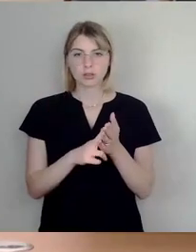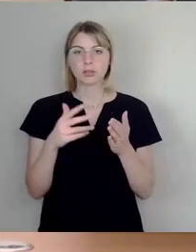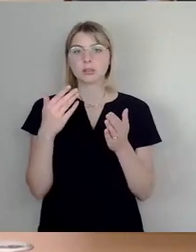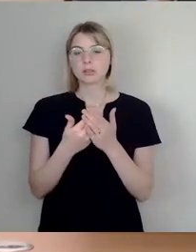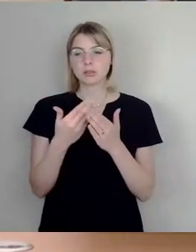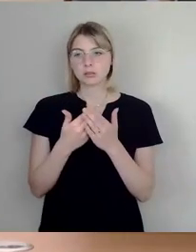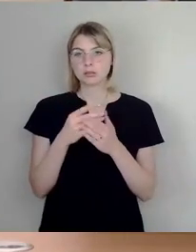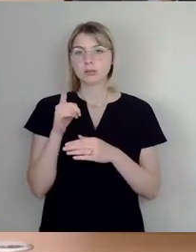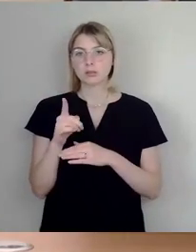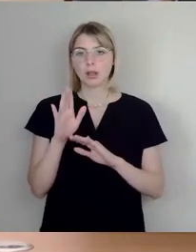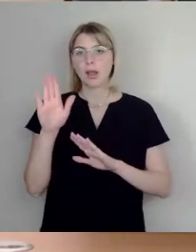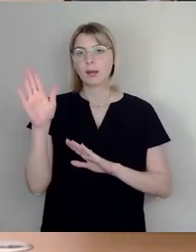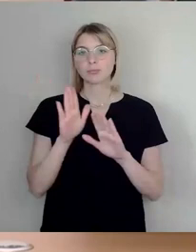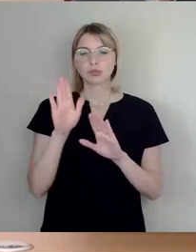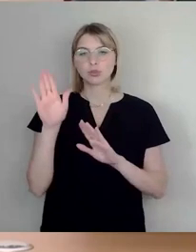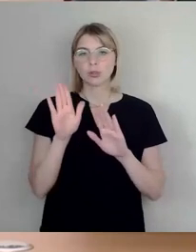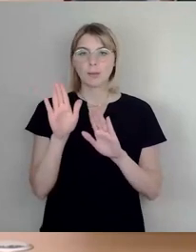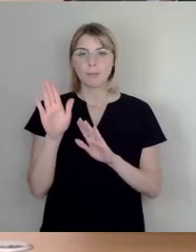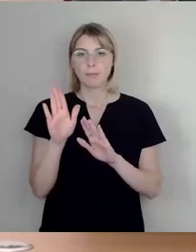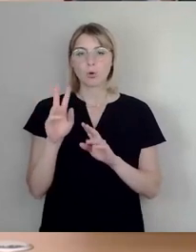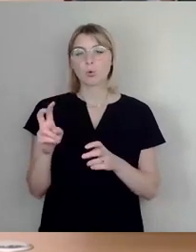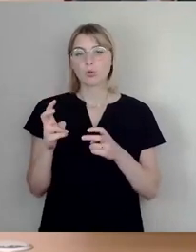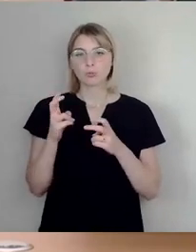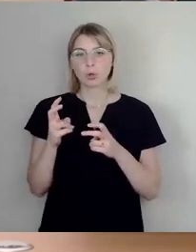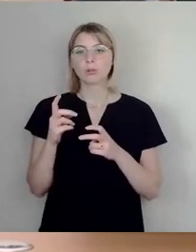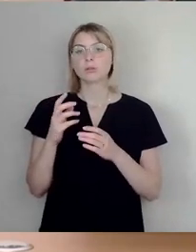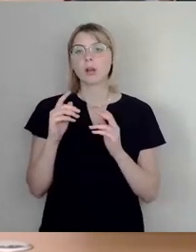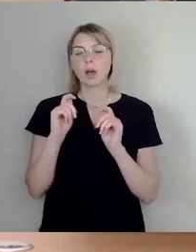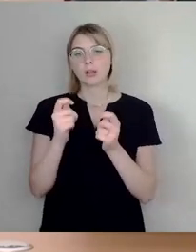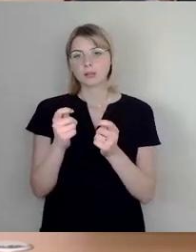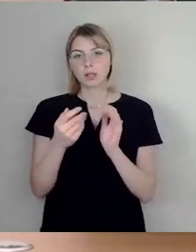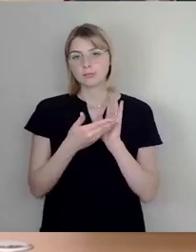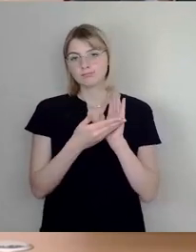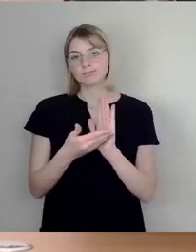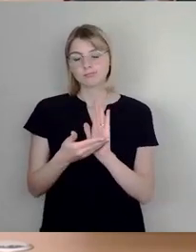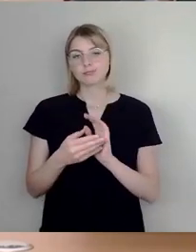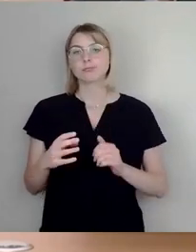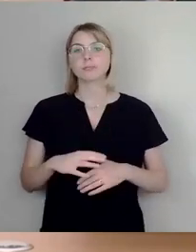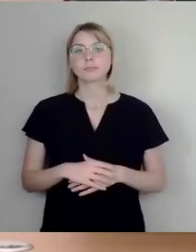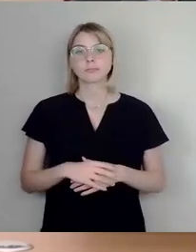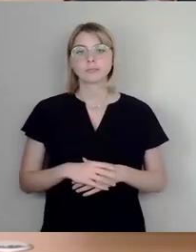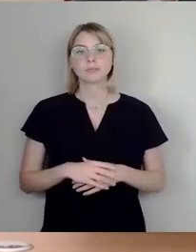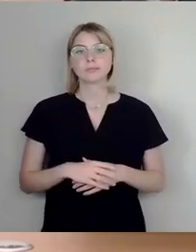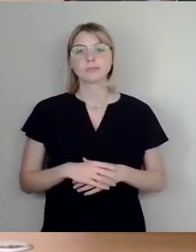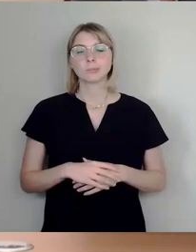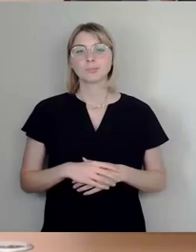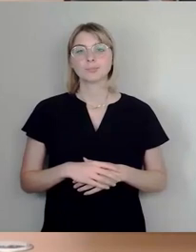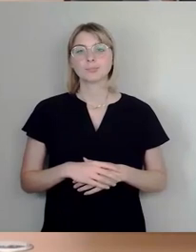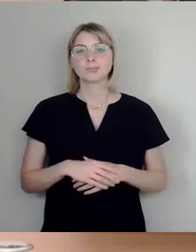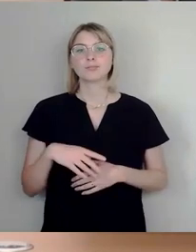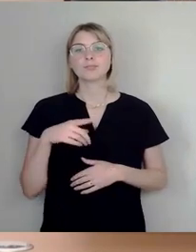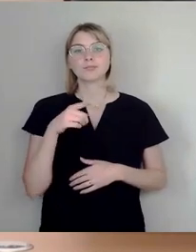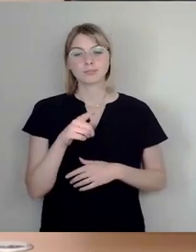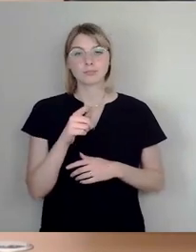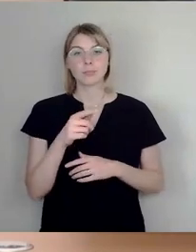zur Abstimmung den Ursprungsantrag auf. Wer dem Ursprungsantrag seine Zustimmung